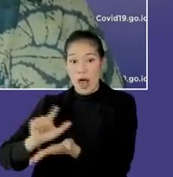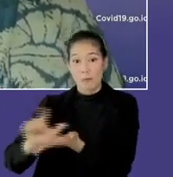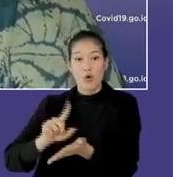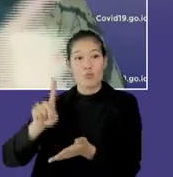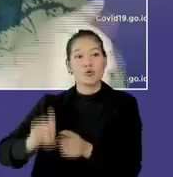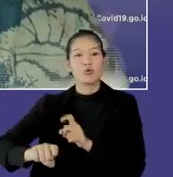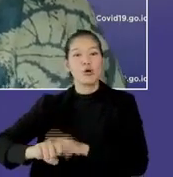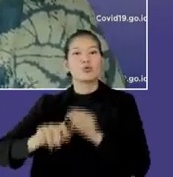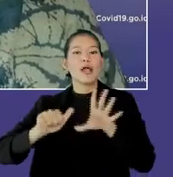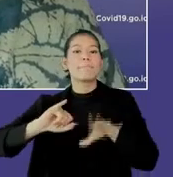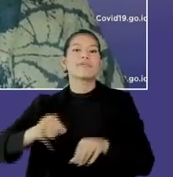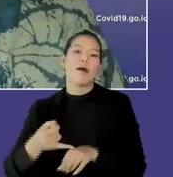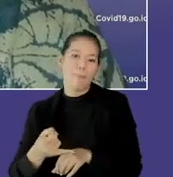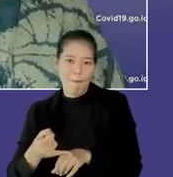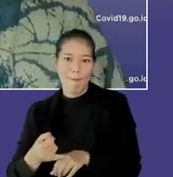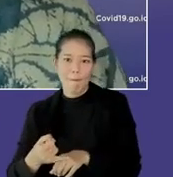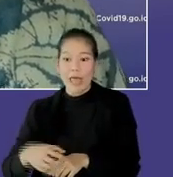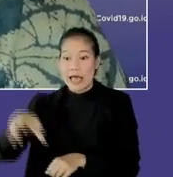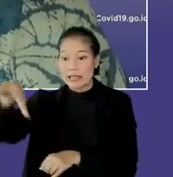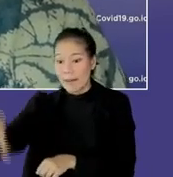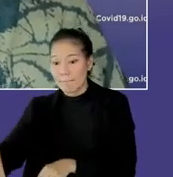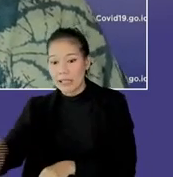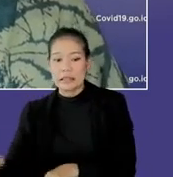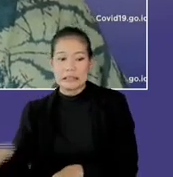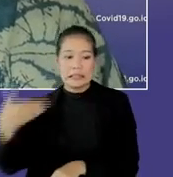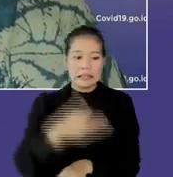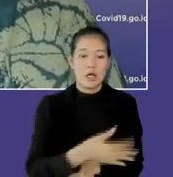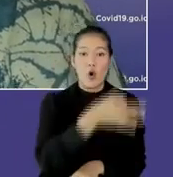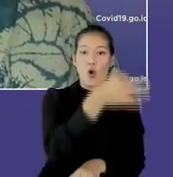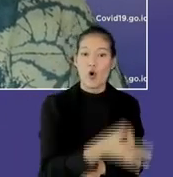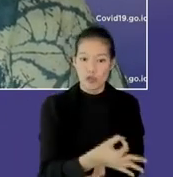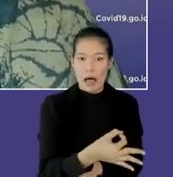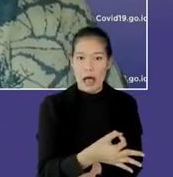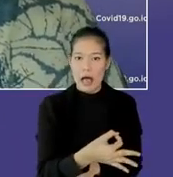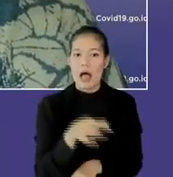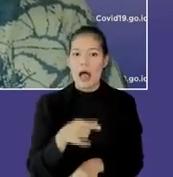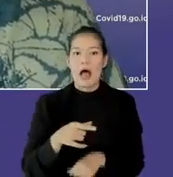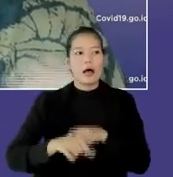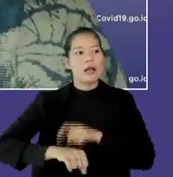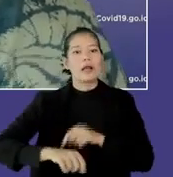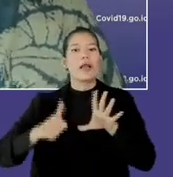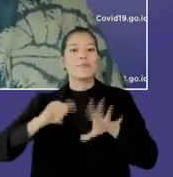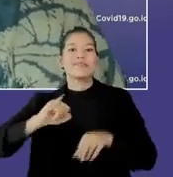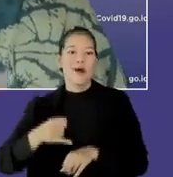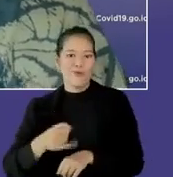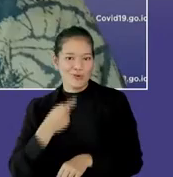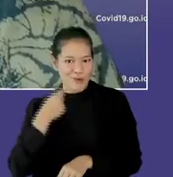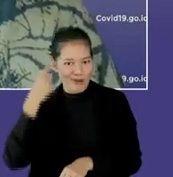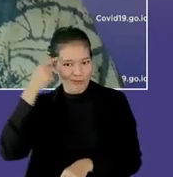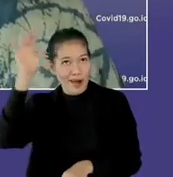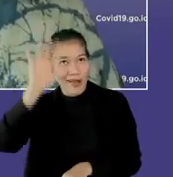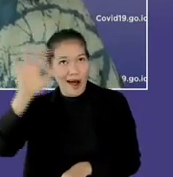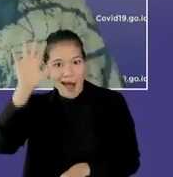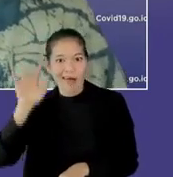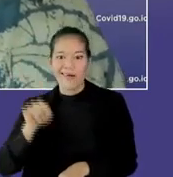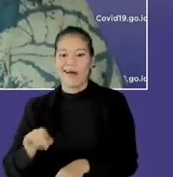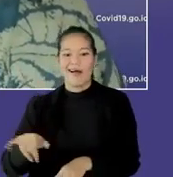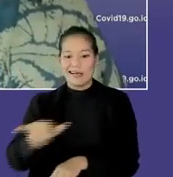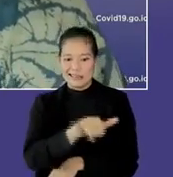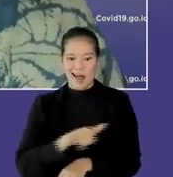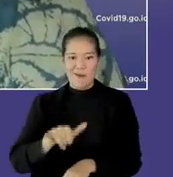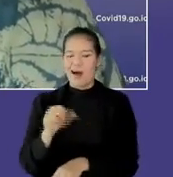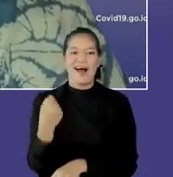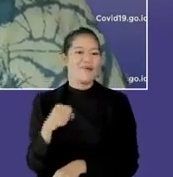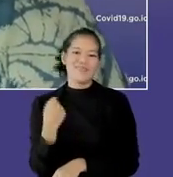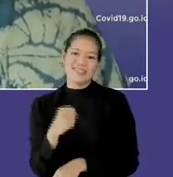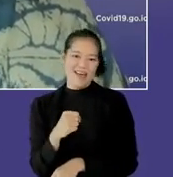rumah, harus pergi ke kota tempat dia ditugaskan, untuk posko PKN Mikro, jadi kita bayangkan lagi, tidak bisa kita samakan, terutama